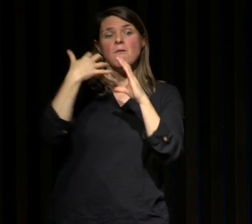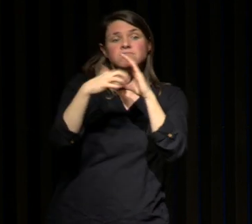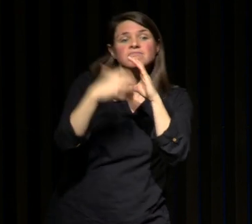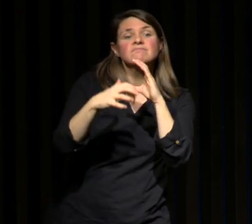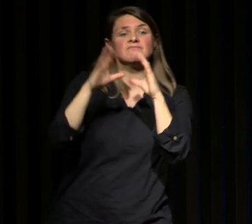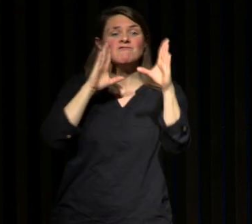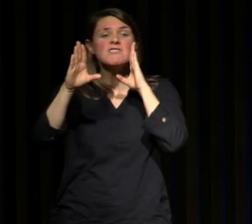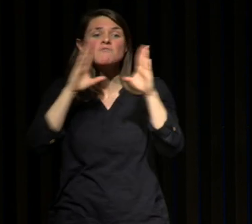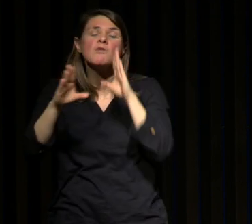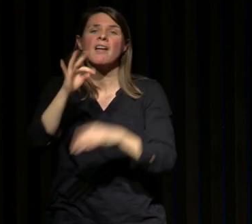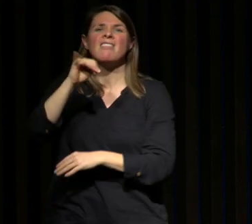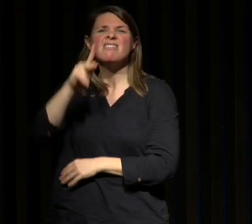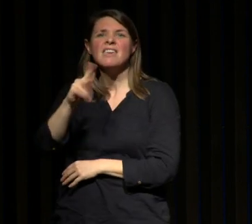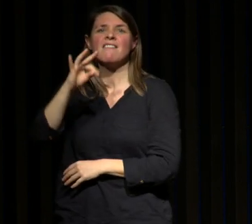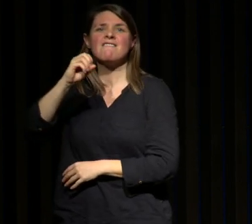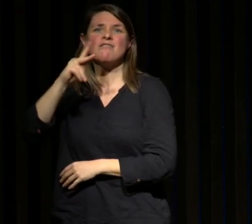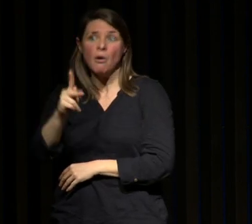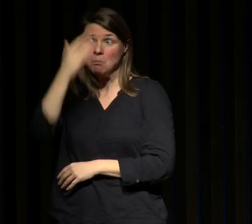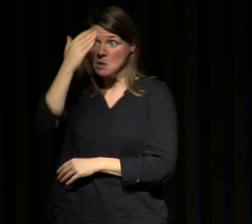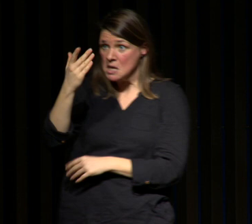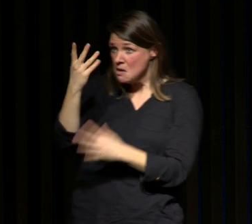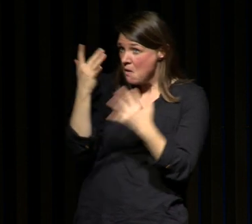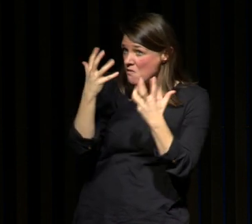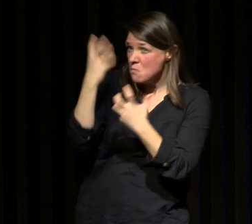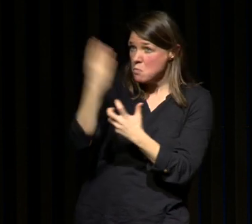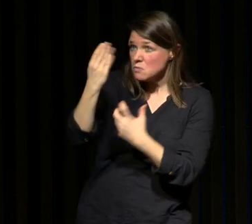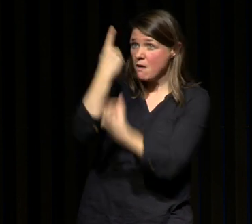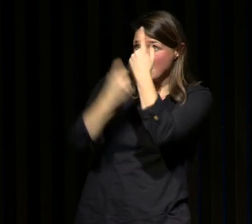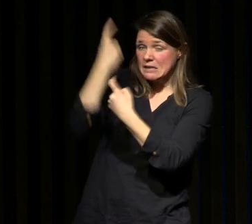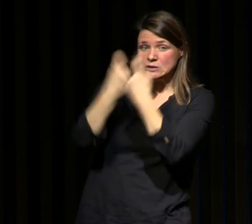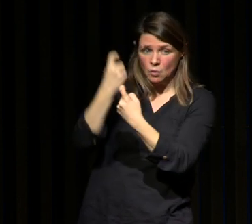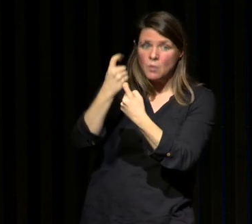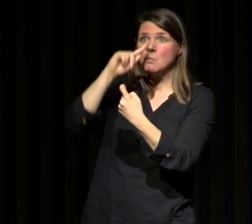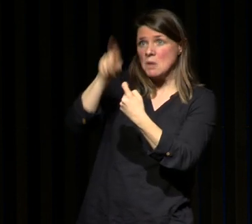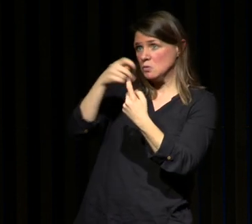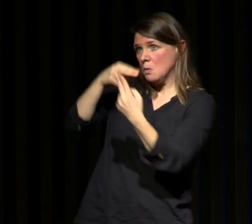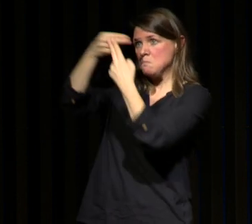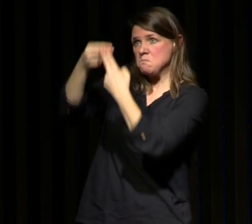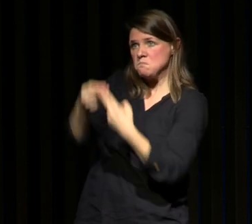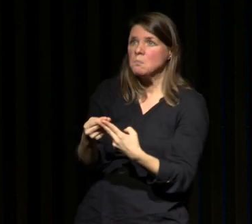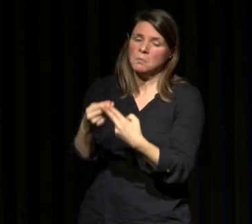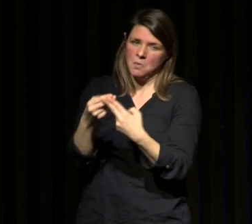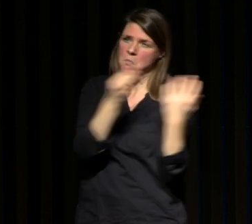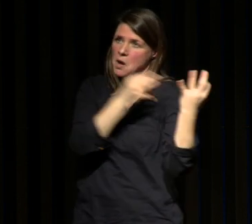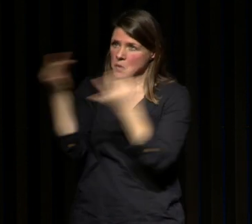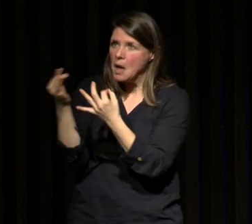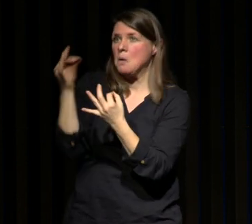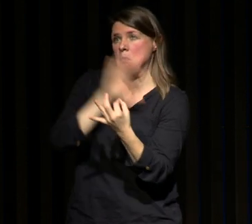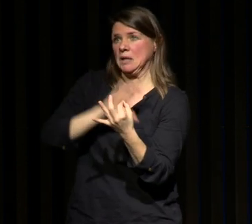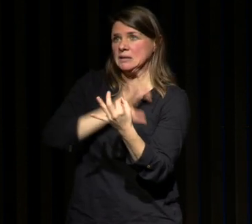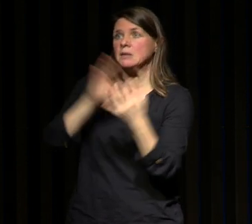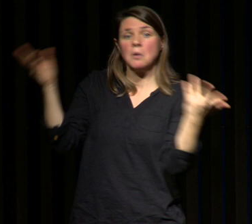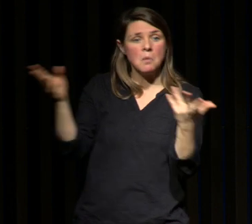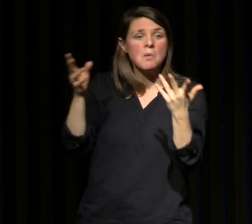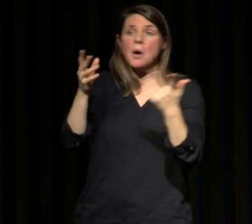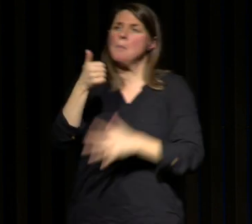maintenant TikTok pour poser des questions et on fera notre possible pour y répondre régulièrement par voie publique